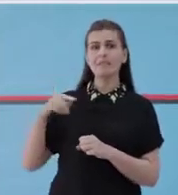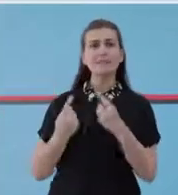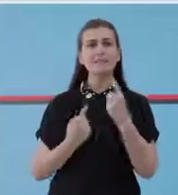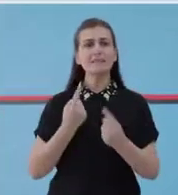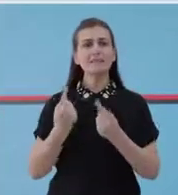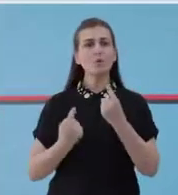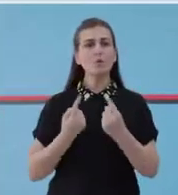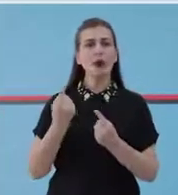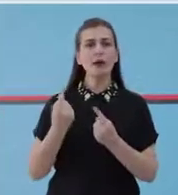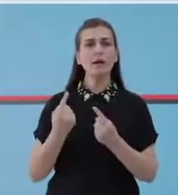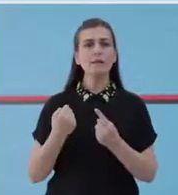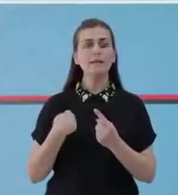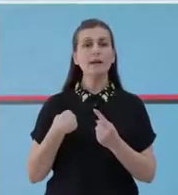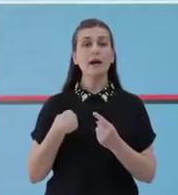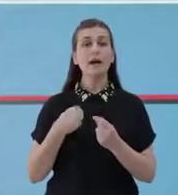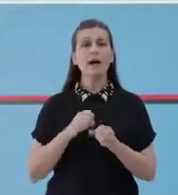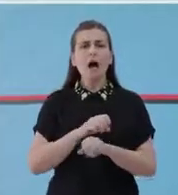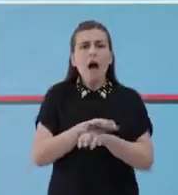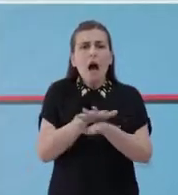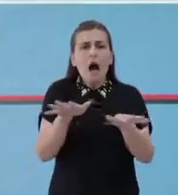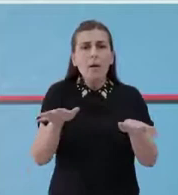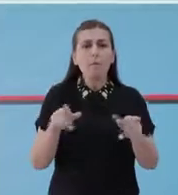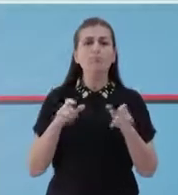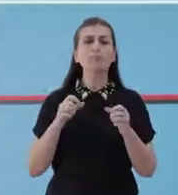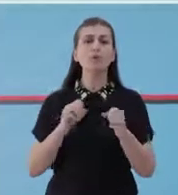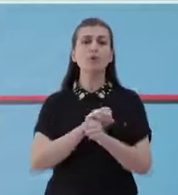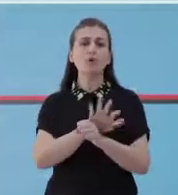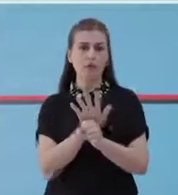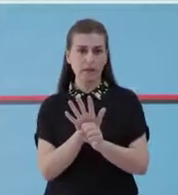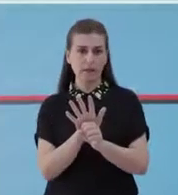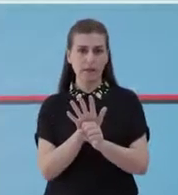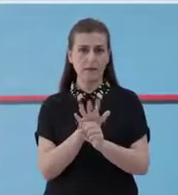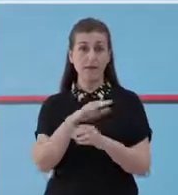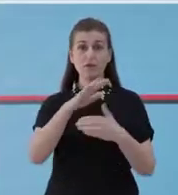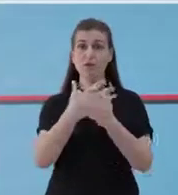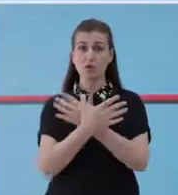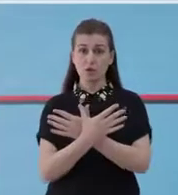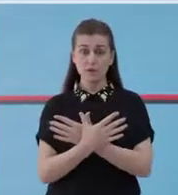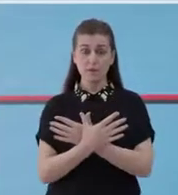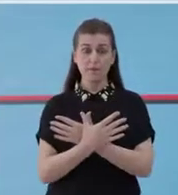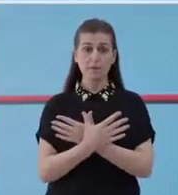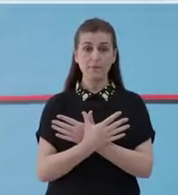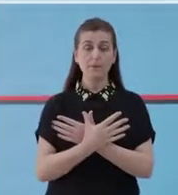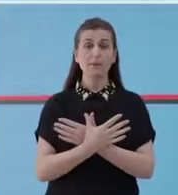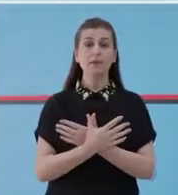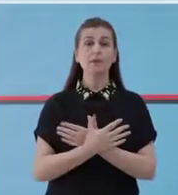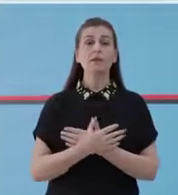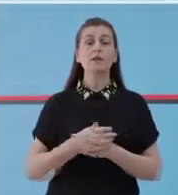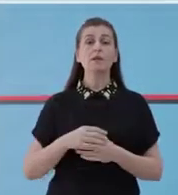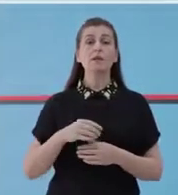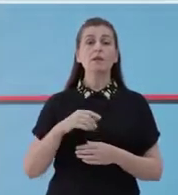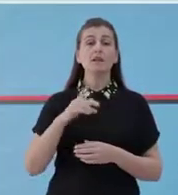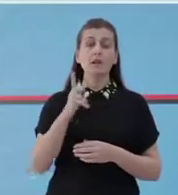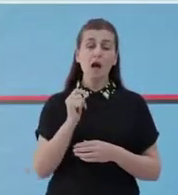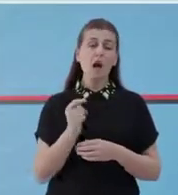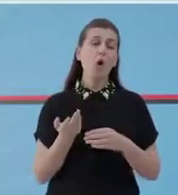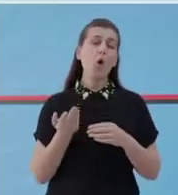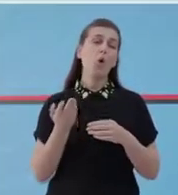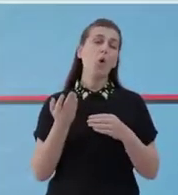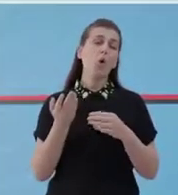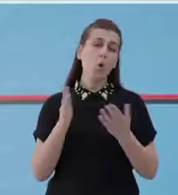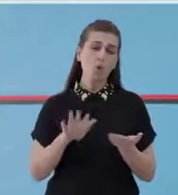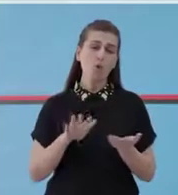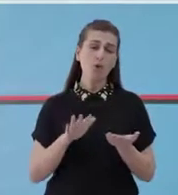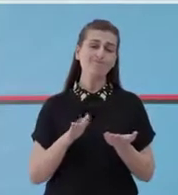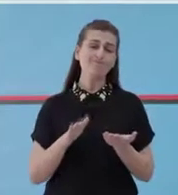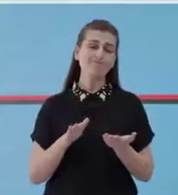situata e për hapjes infekcionit COVID-19 në Shqipëri. Betejën me këtë smundi e kanë humbur fatkejsisht